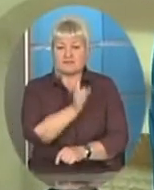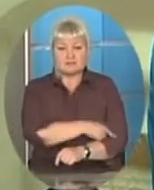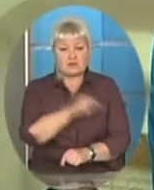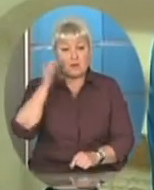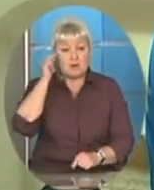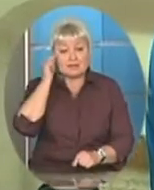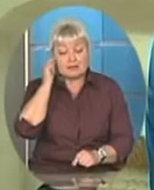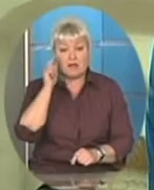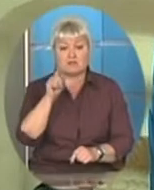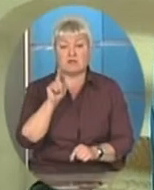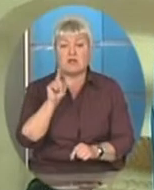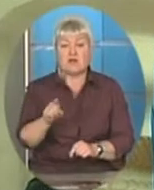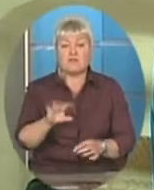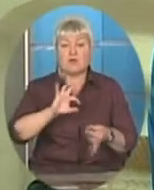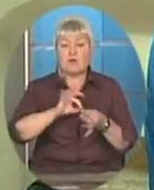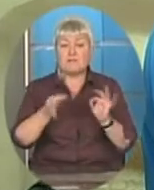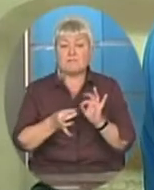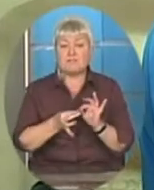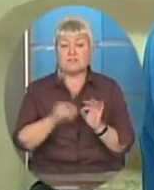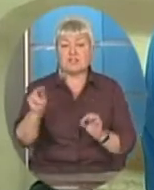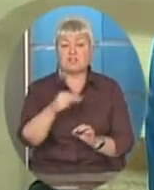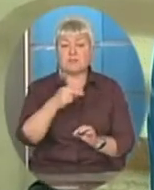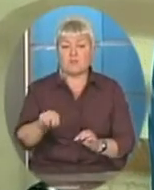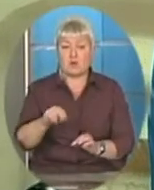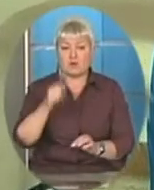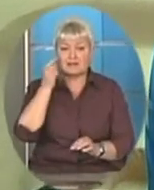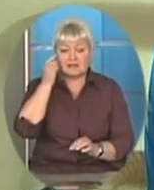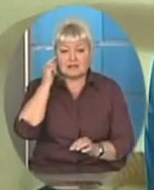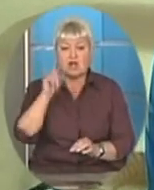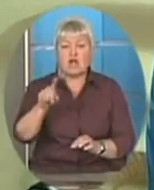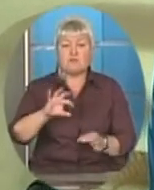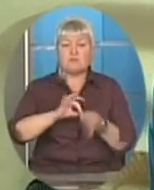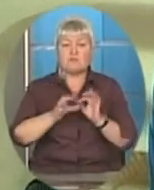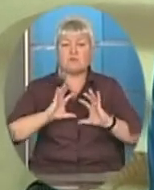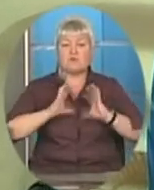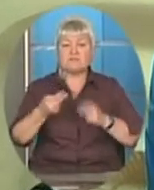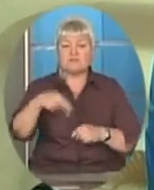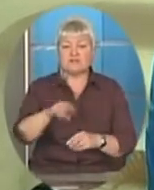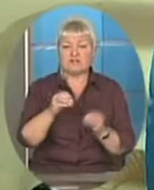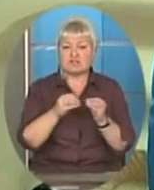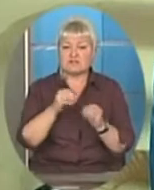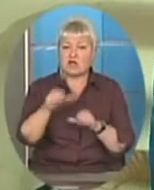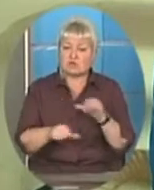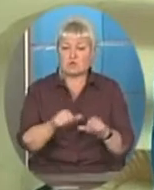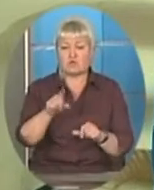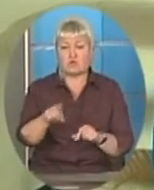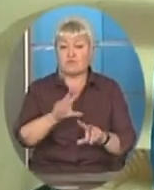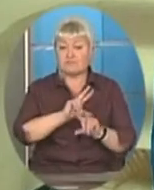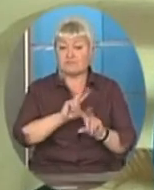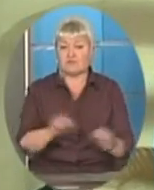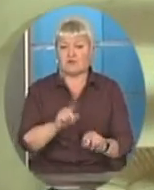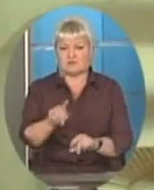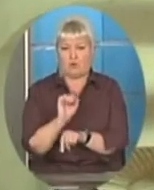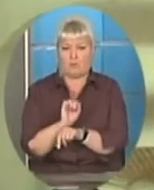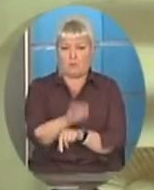Даолінг, він олімпійський чемпіон Пекіну, він чемпіон світу 2010 року. Мені вдалося від нього його